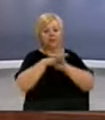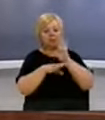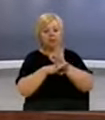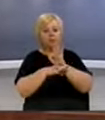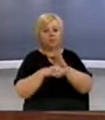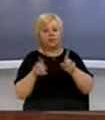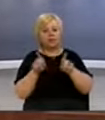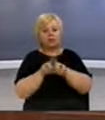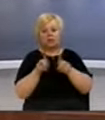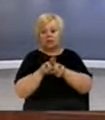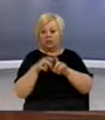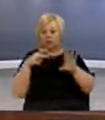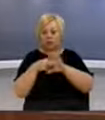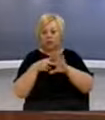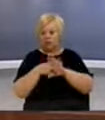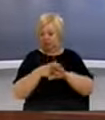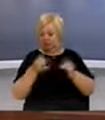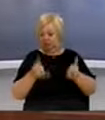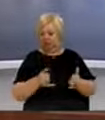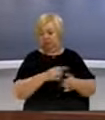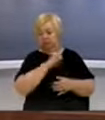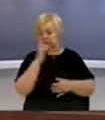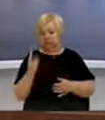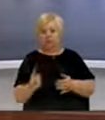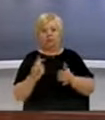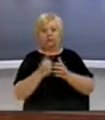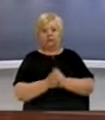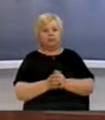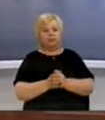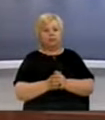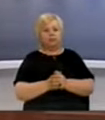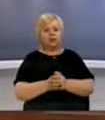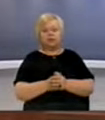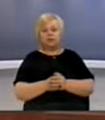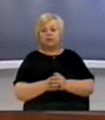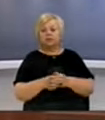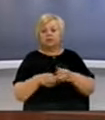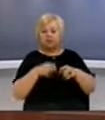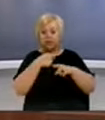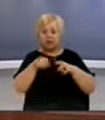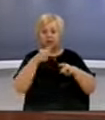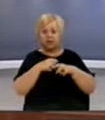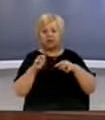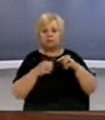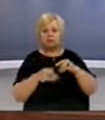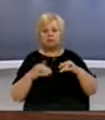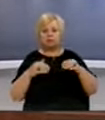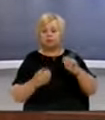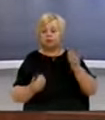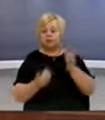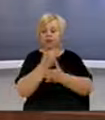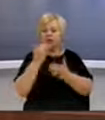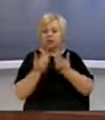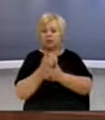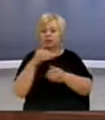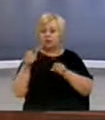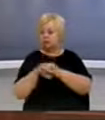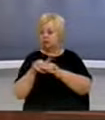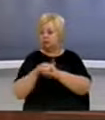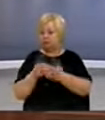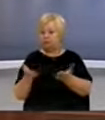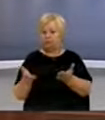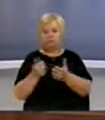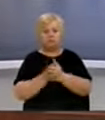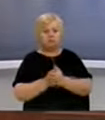parasyshët dhe pengesët që në shkaktua dhe remetani, pashtu me që edhlin të rritis e mundësis të pjesmarës e të rrinjive dhe të rejave në kësistem.